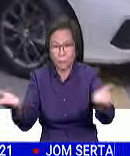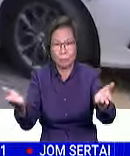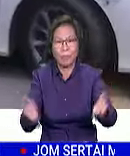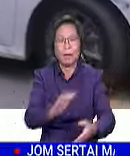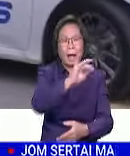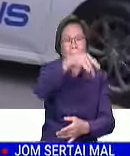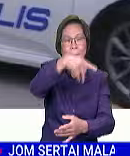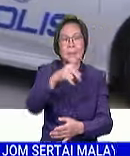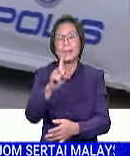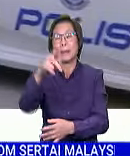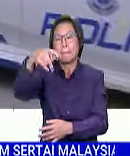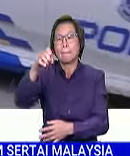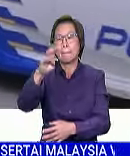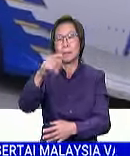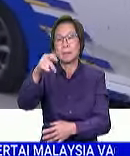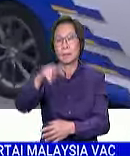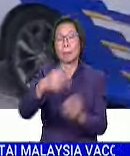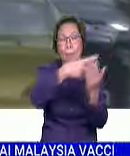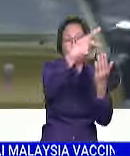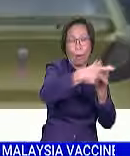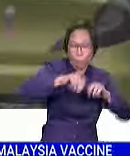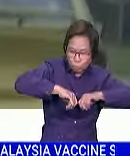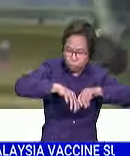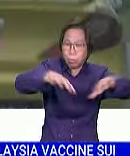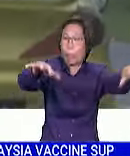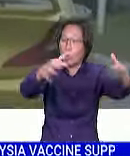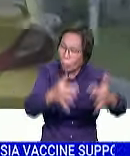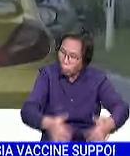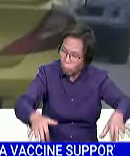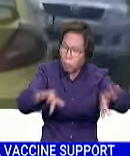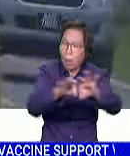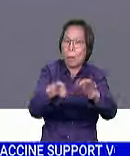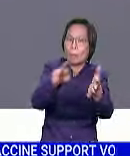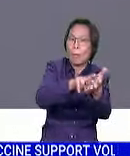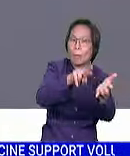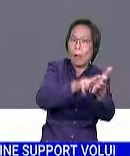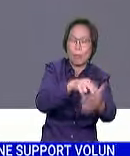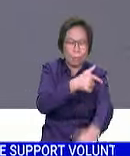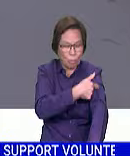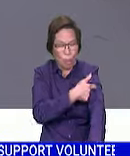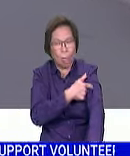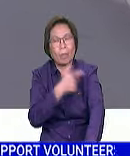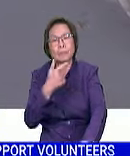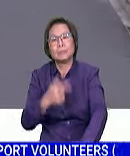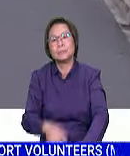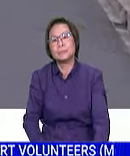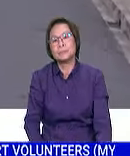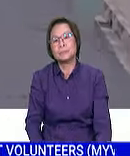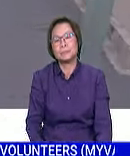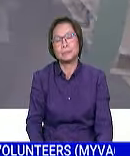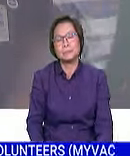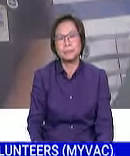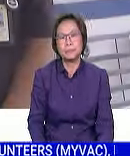Bagi IPD Pinampang, ini antara inisiatif menyebar luas pentingnya mendaptar sebagai penerima vaksin. bergerak